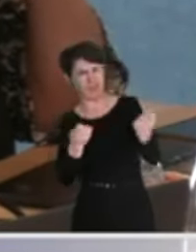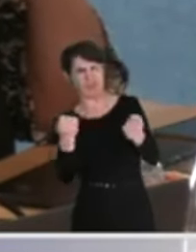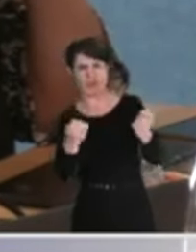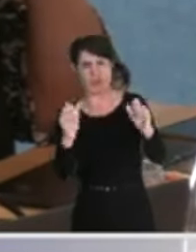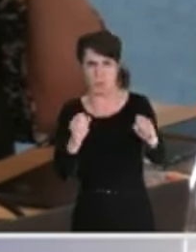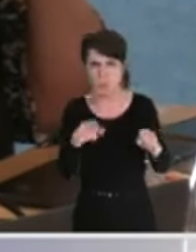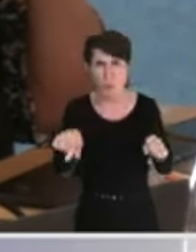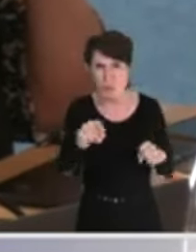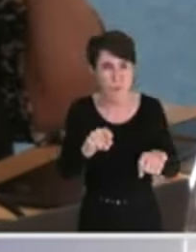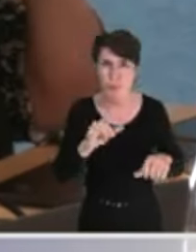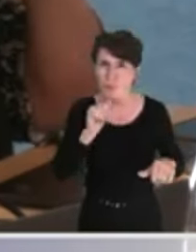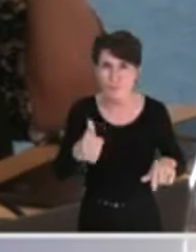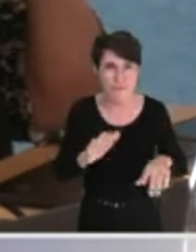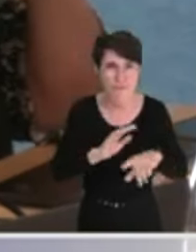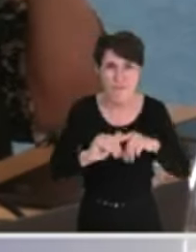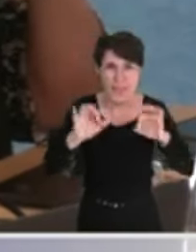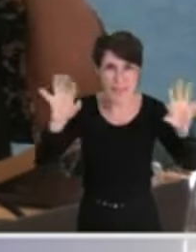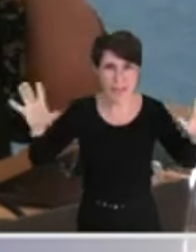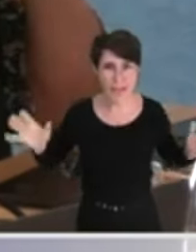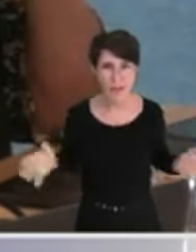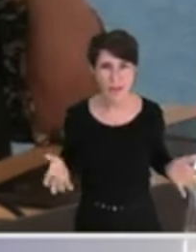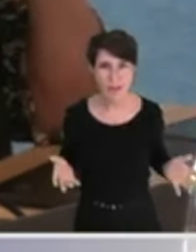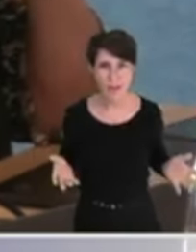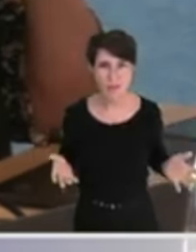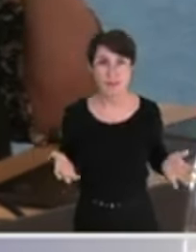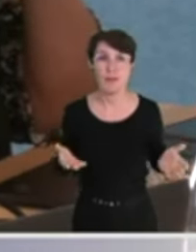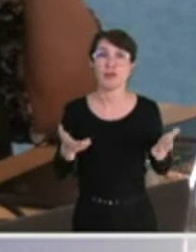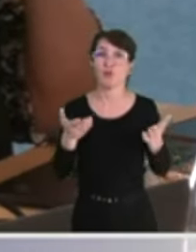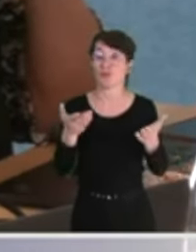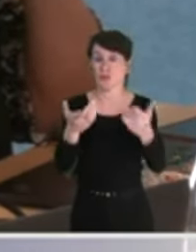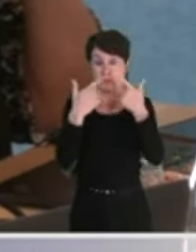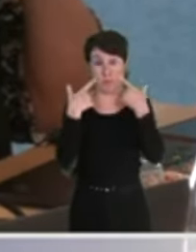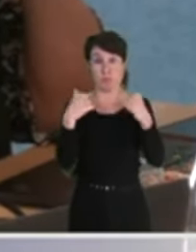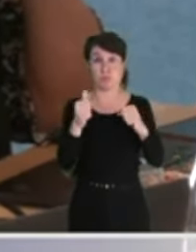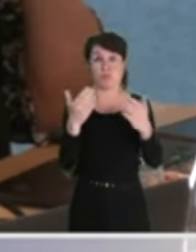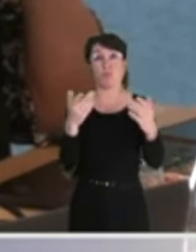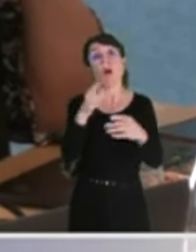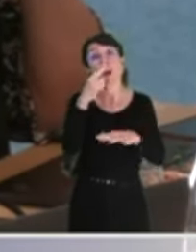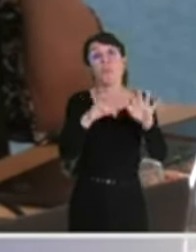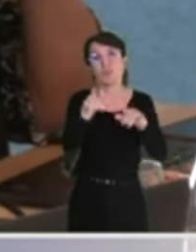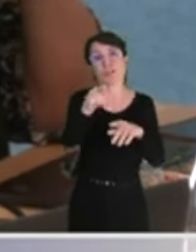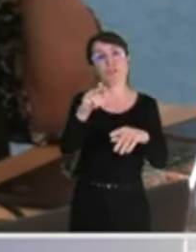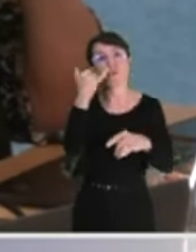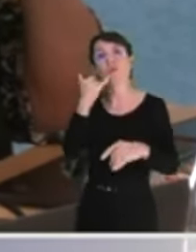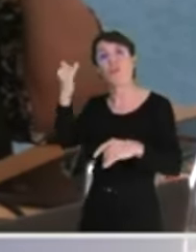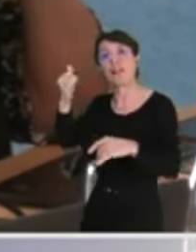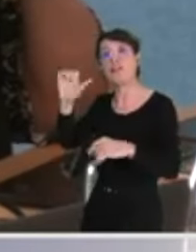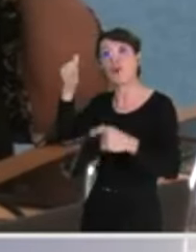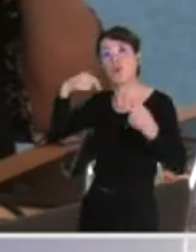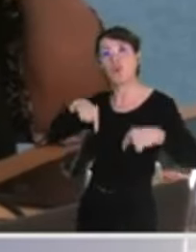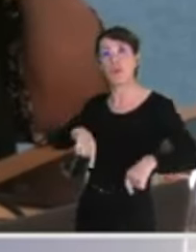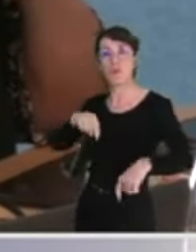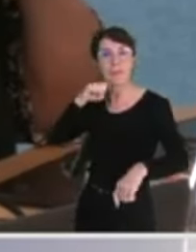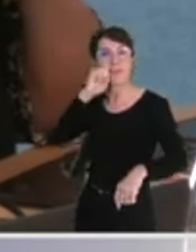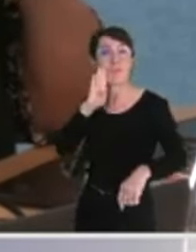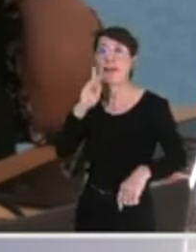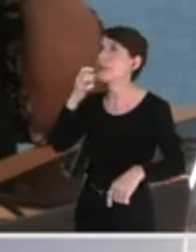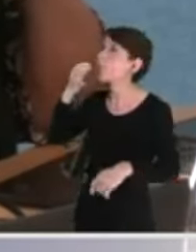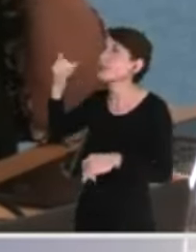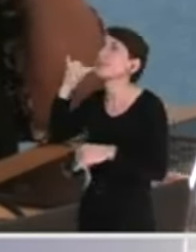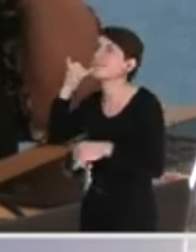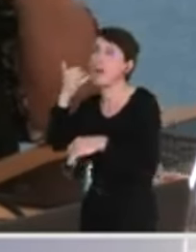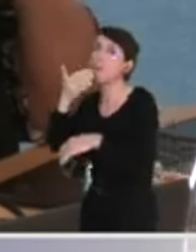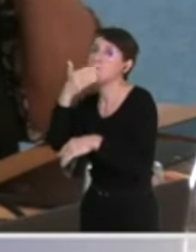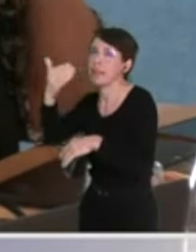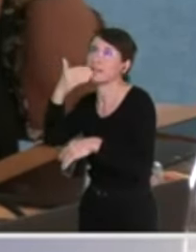au fond, votre caractéristique. Alors, je pense que vous avez téléphoné à Michel Barnier pour le remercier d